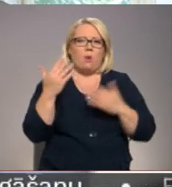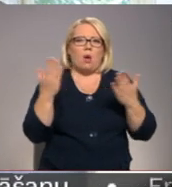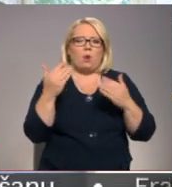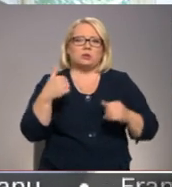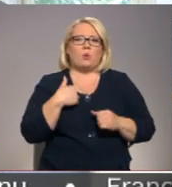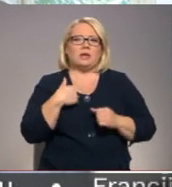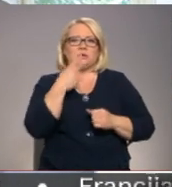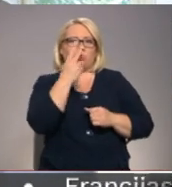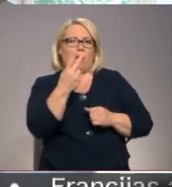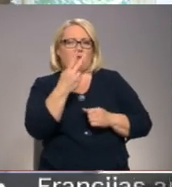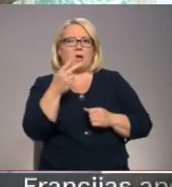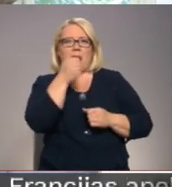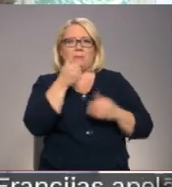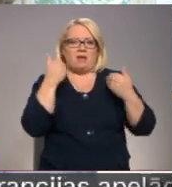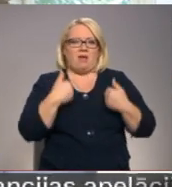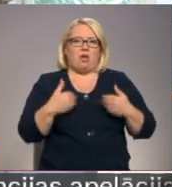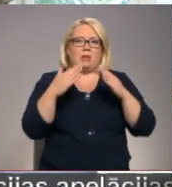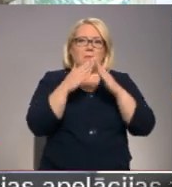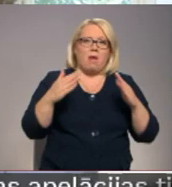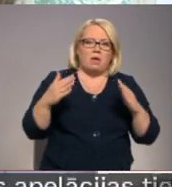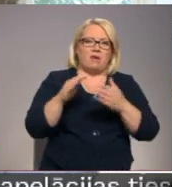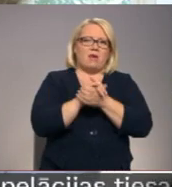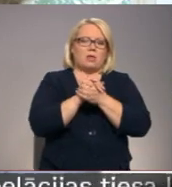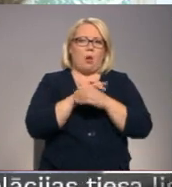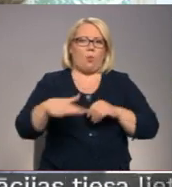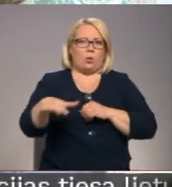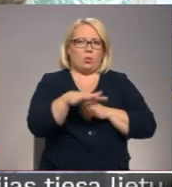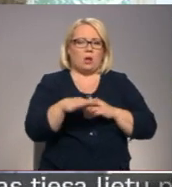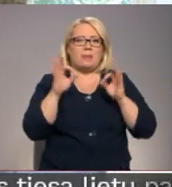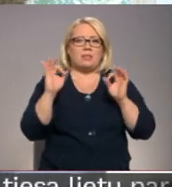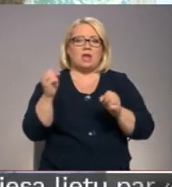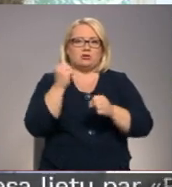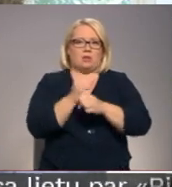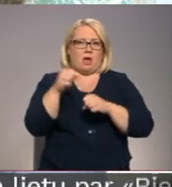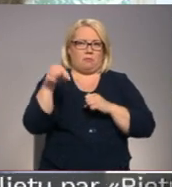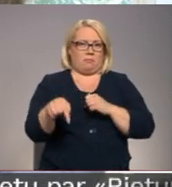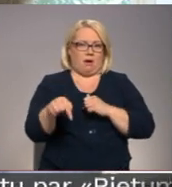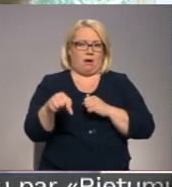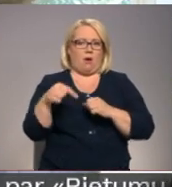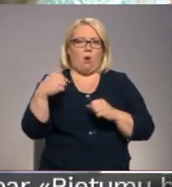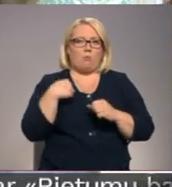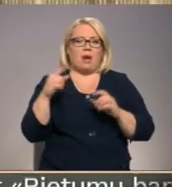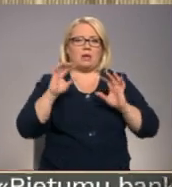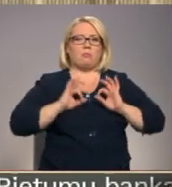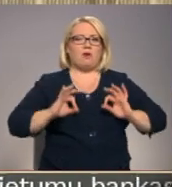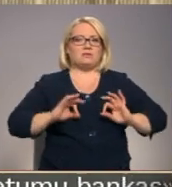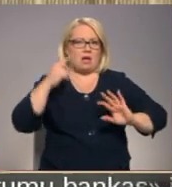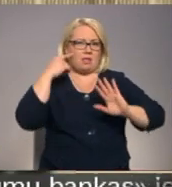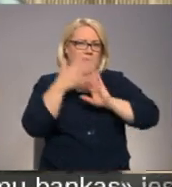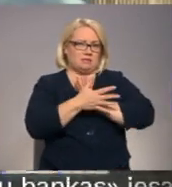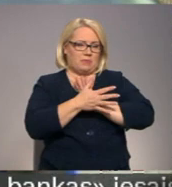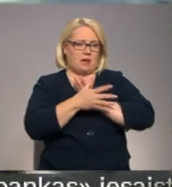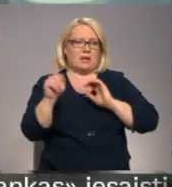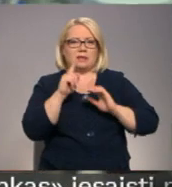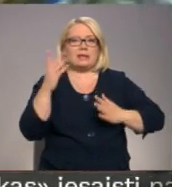es novēroju kā privāta persona mājās vai draugu lokā, bet tieši savā darbā un par ko man ir profesionāli izpratni. Kas ir